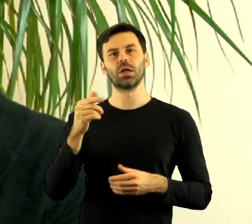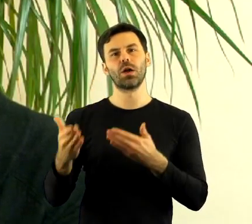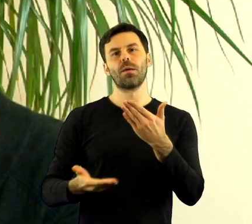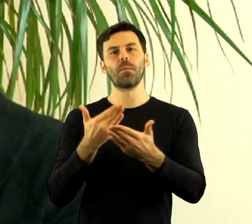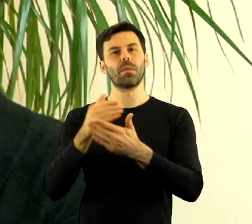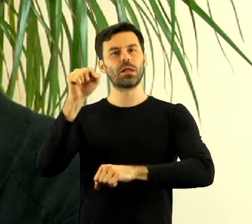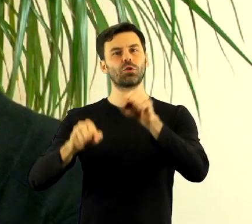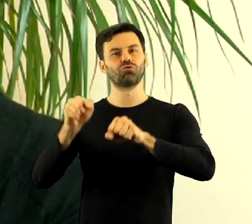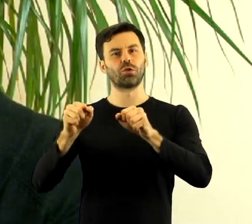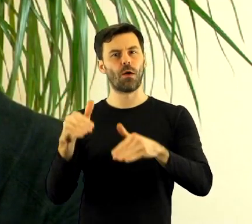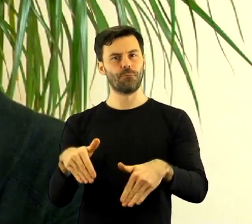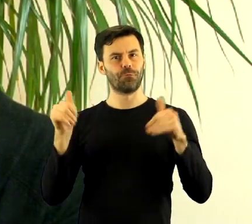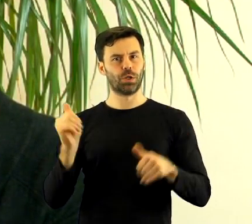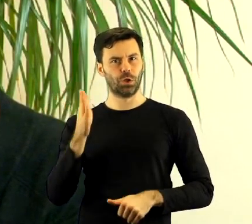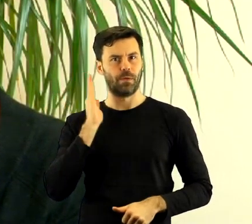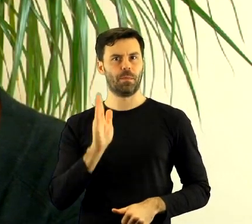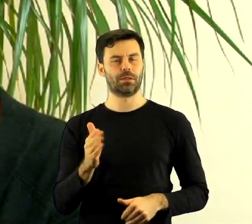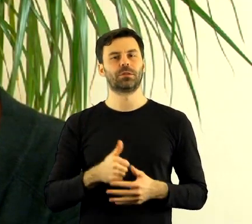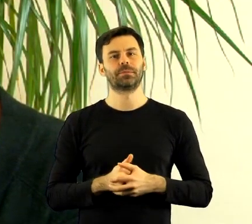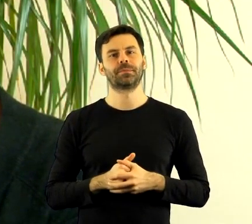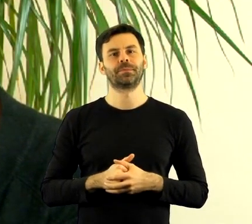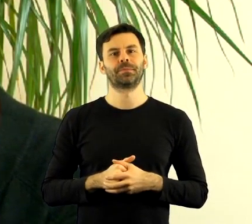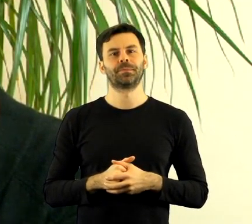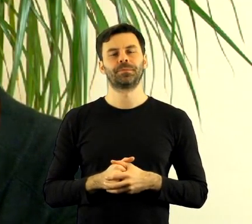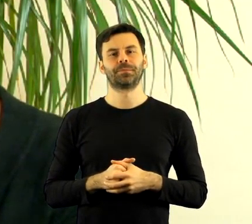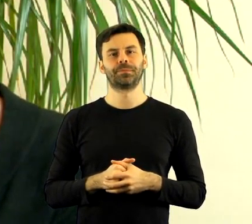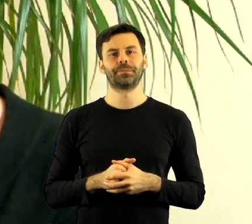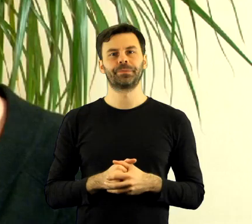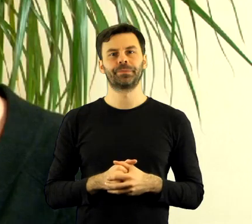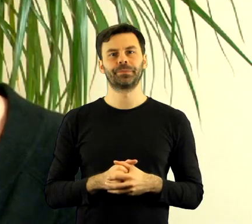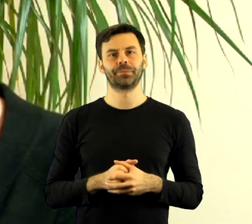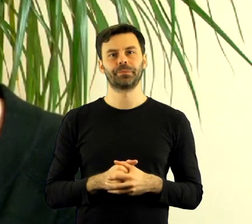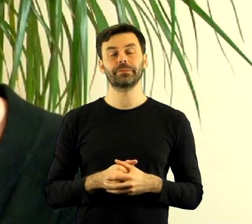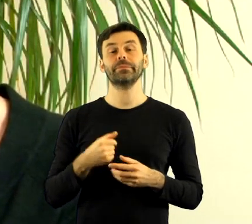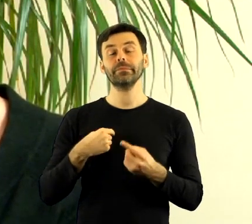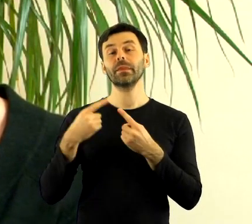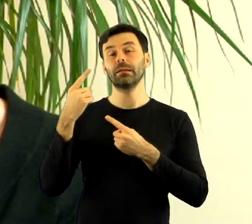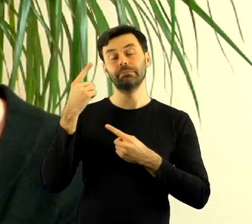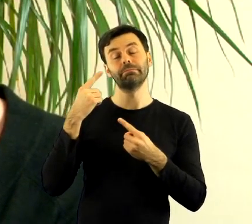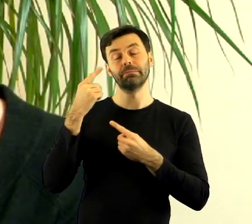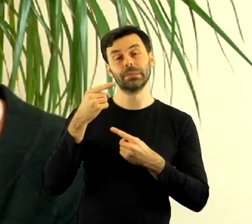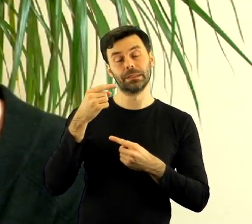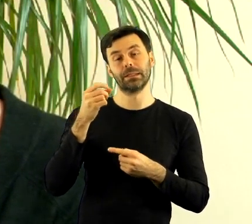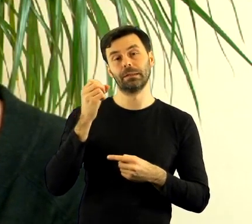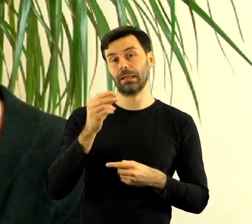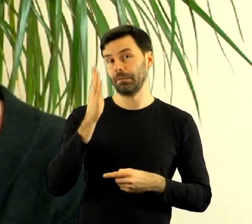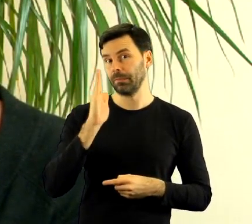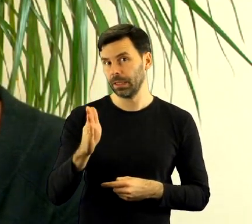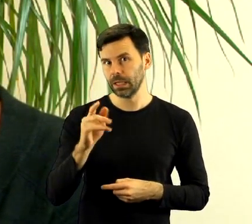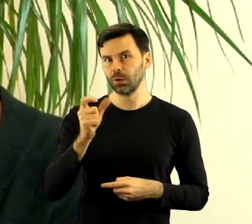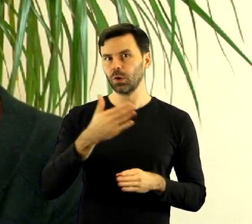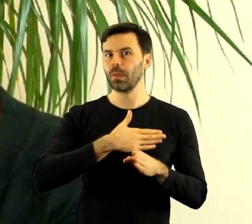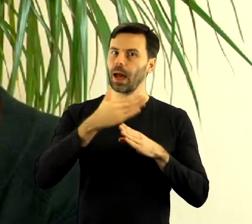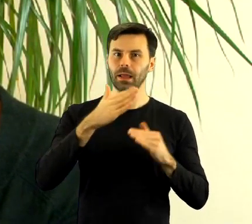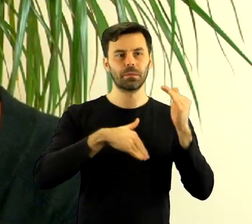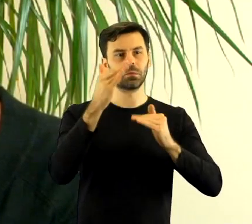właśnie ten wniosek z sądu, czyli pozew. Mamy nadzieję, czy mamy za słowo, że tak będzie. Co będzie z naszą